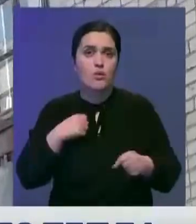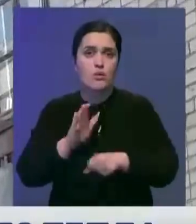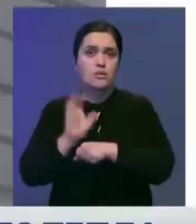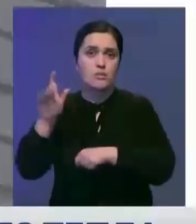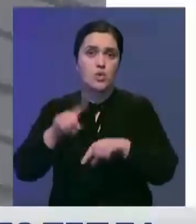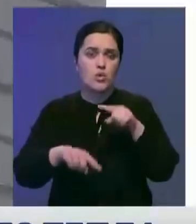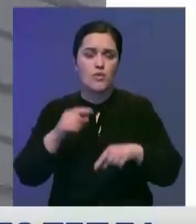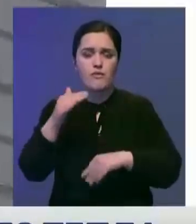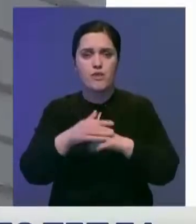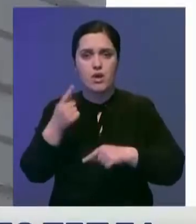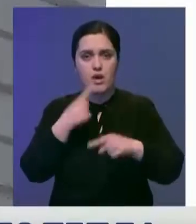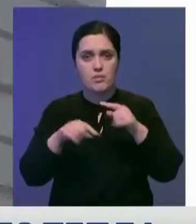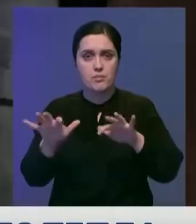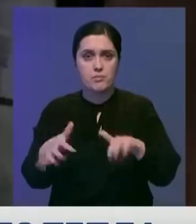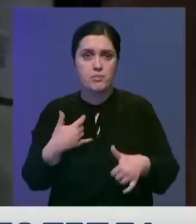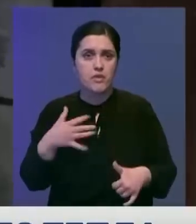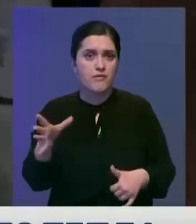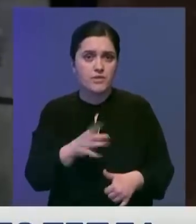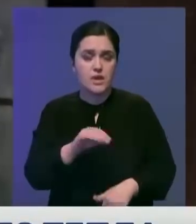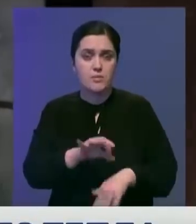их забираю. Все мы начали уже болеть.